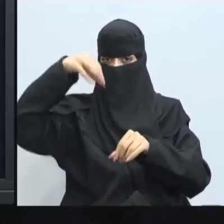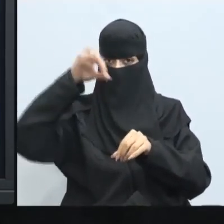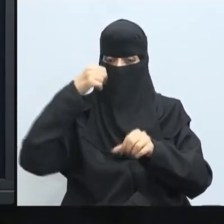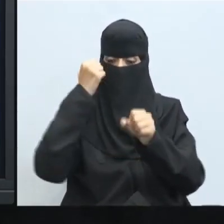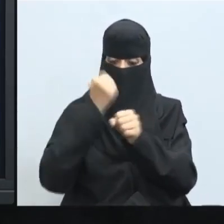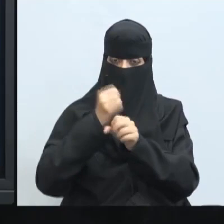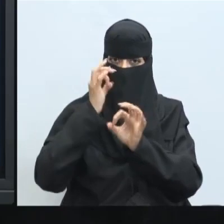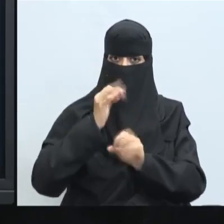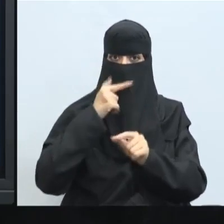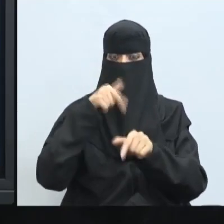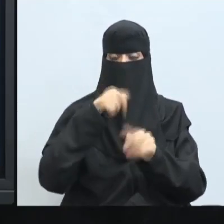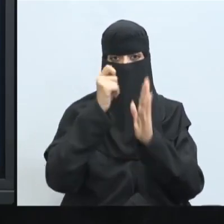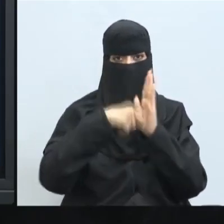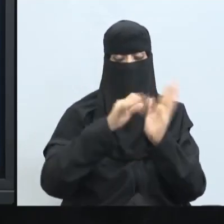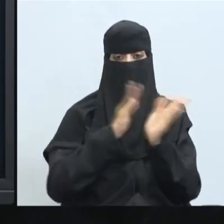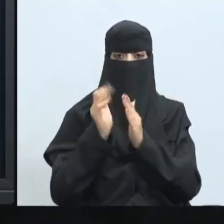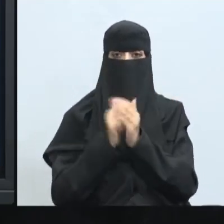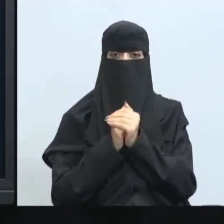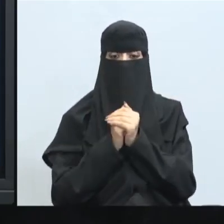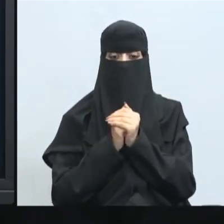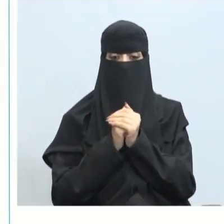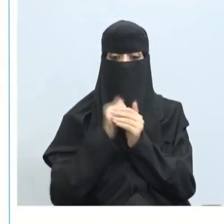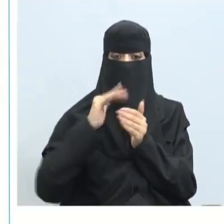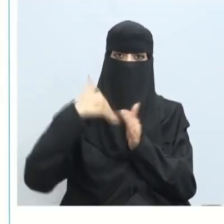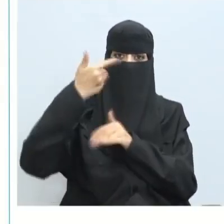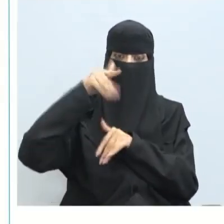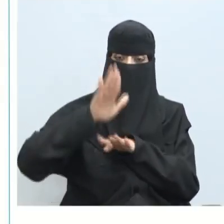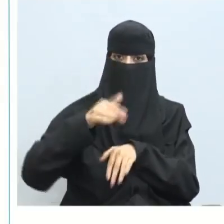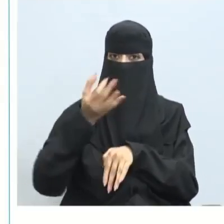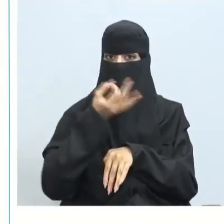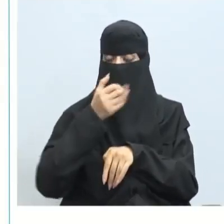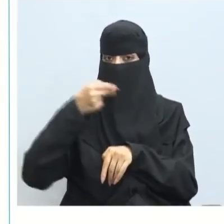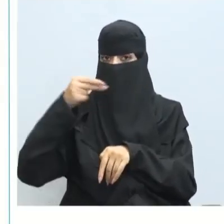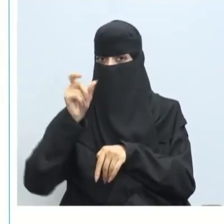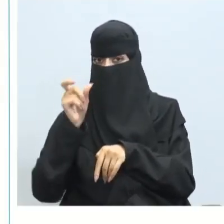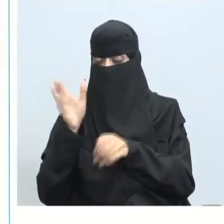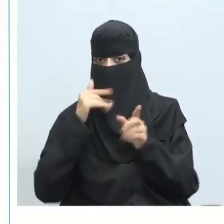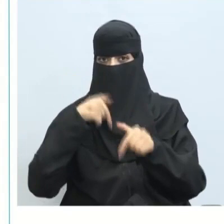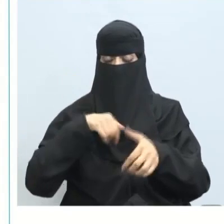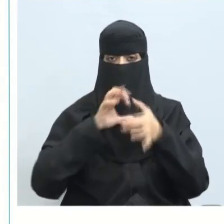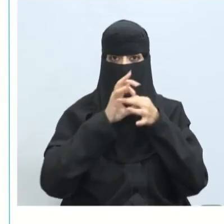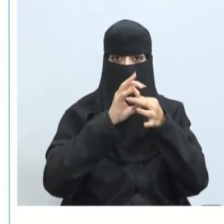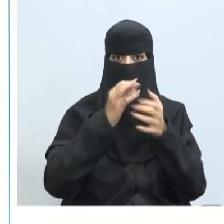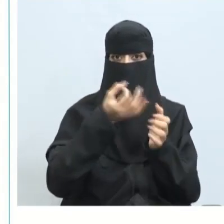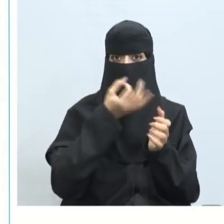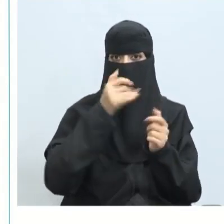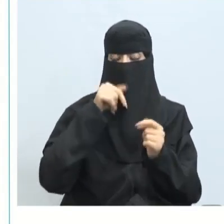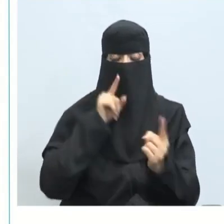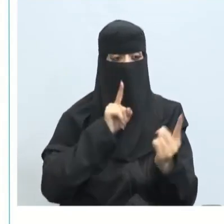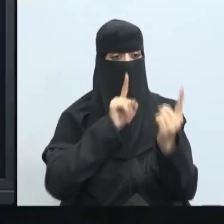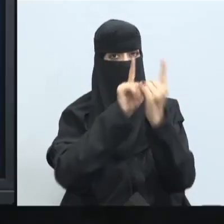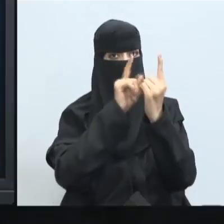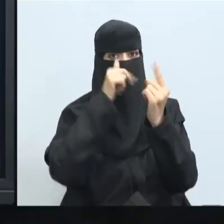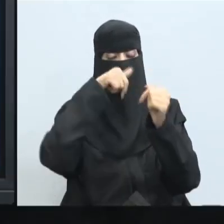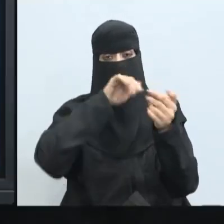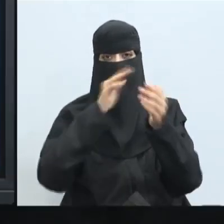ثوتية وأيضا وثيقة رسمية بعد ذلك تحدثنا عن الاتصال اللفظي ذكرنا وجها لوجه